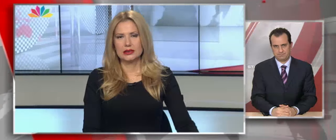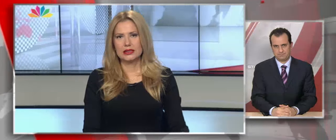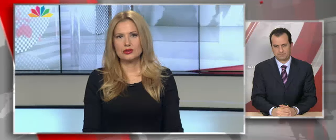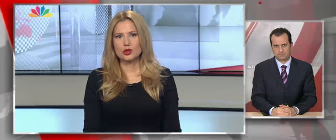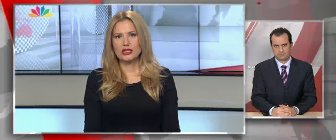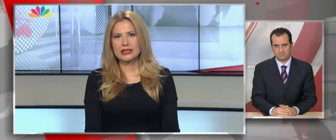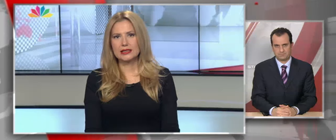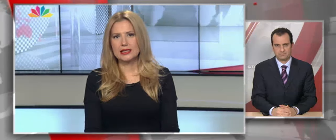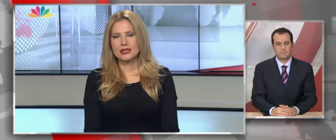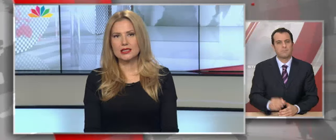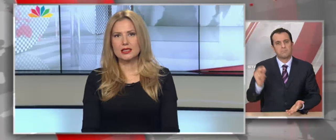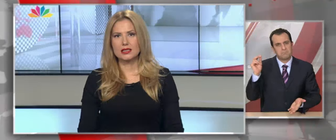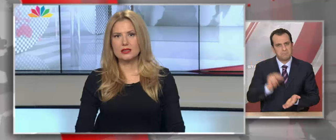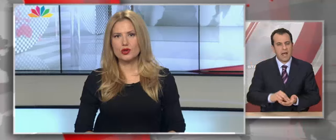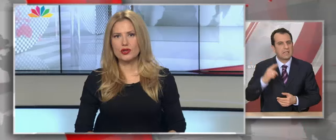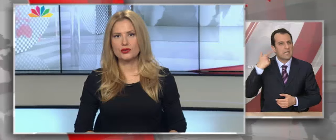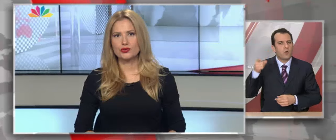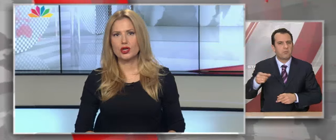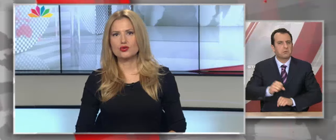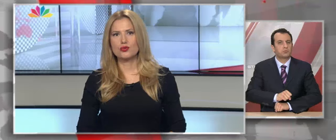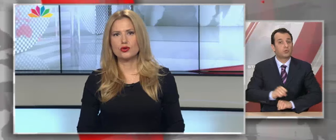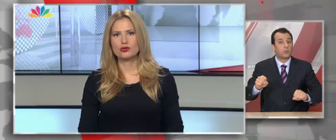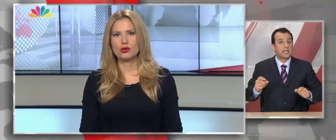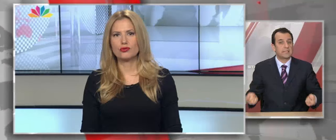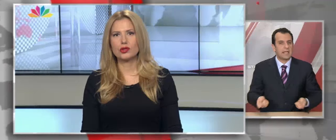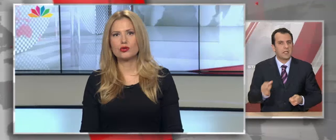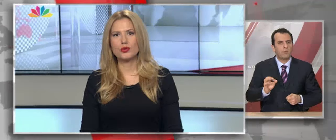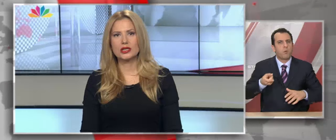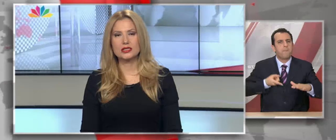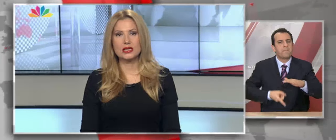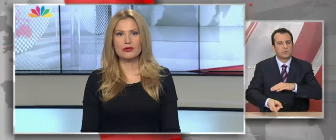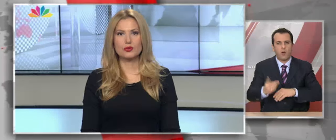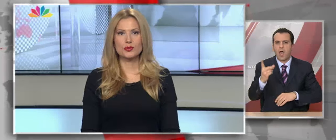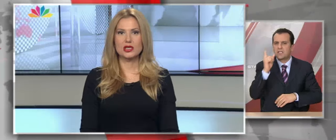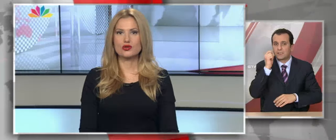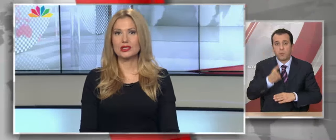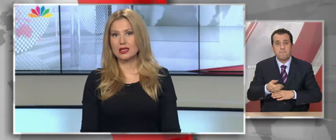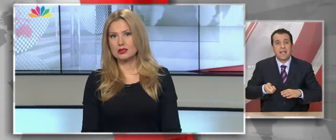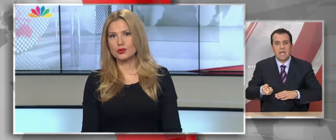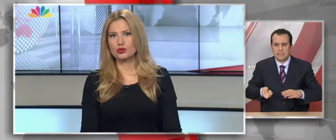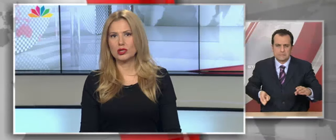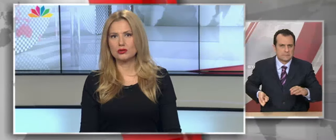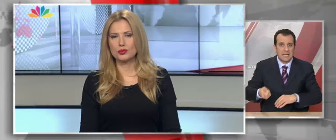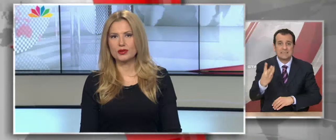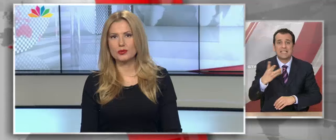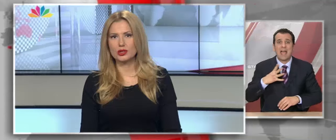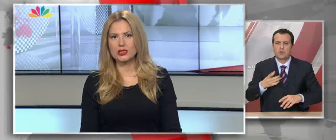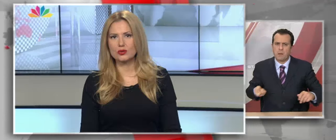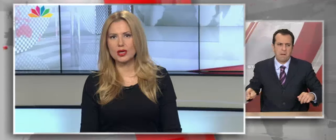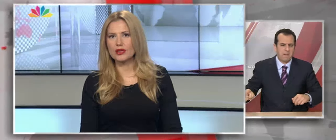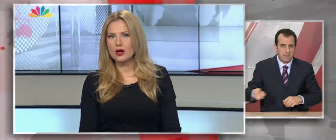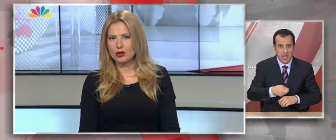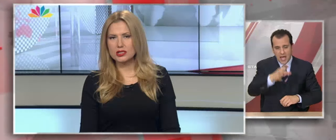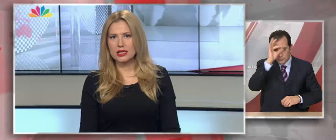Νέα τρομοκρατική ενέργεια κυρίες και κύριοι σημειώθηκε αυτή τη φορά στο υπόγειο του Λονδίνου όπου ένας άνθρωπος με χαίρωσε τρεις πρωτού ακινητοποιηθεί από την